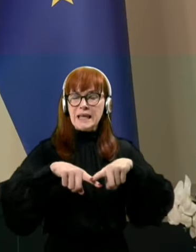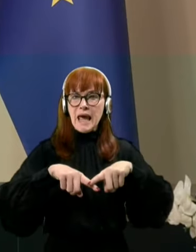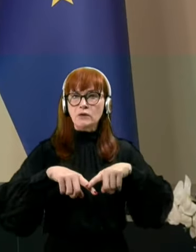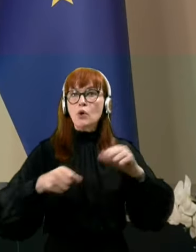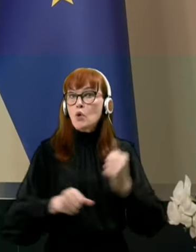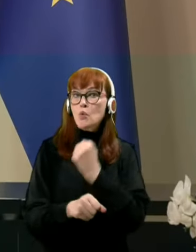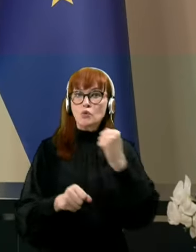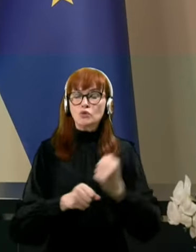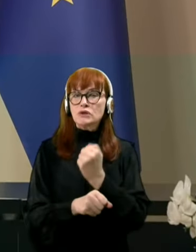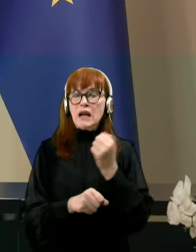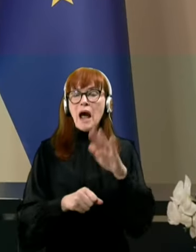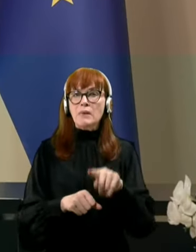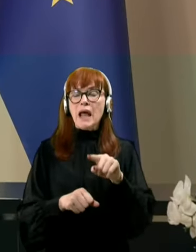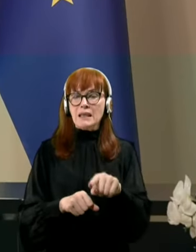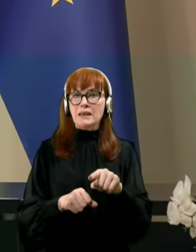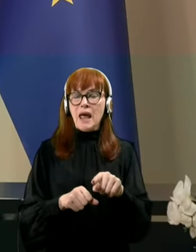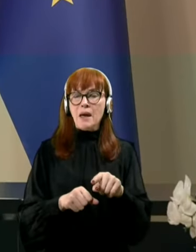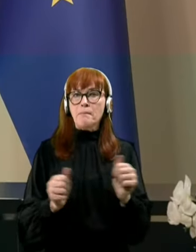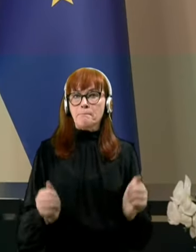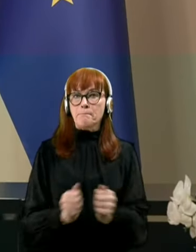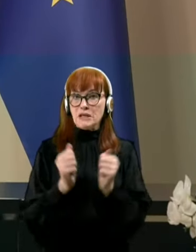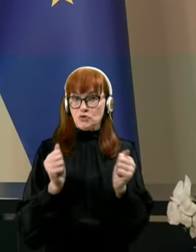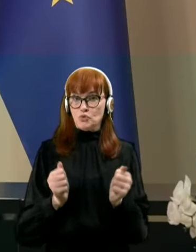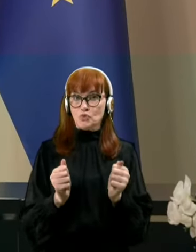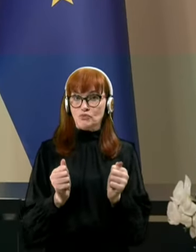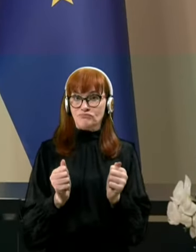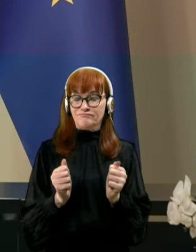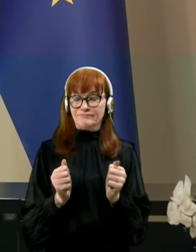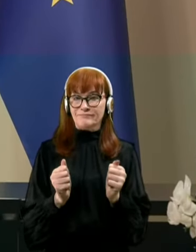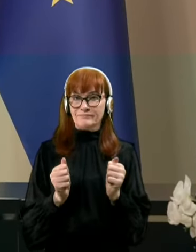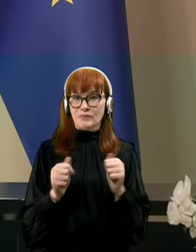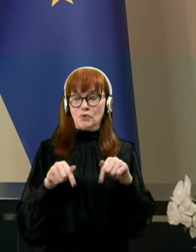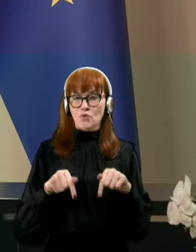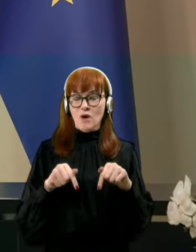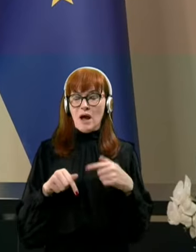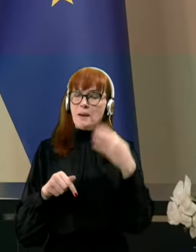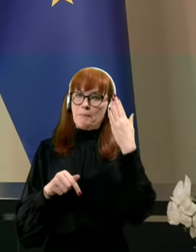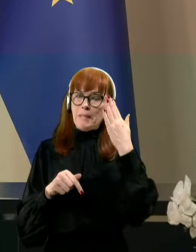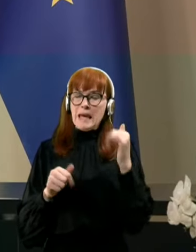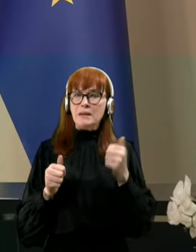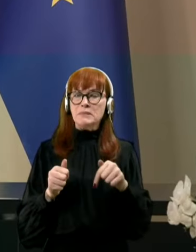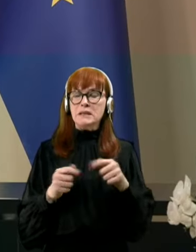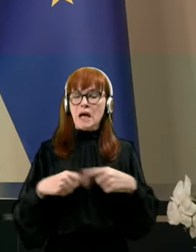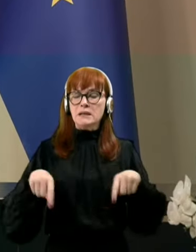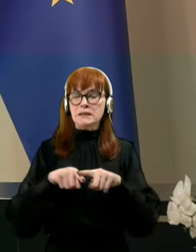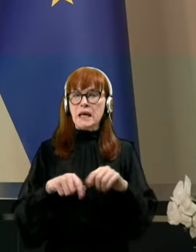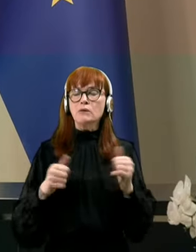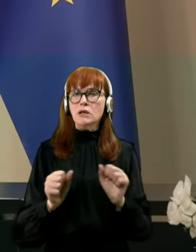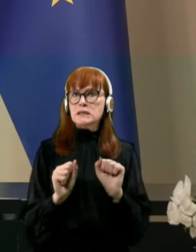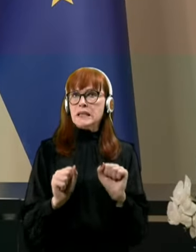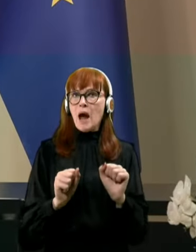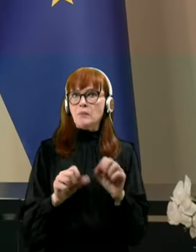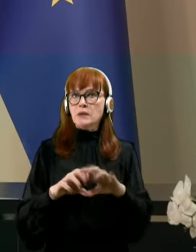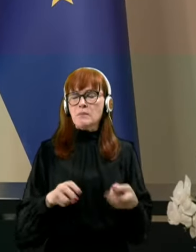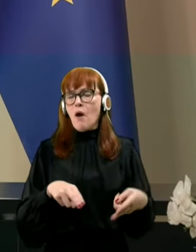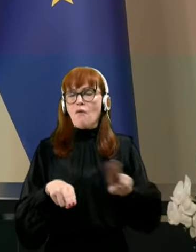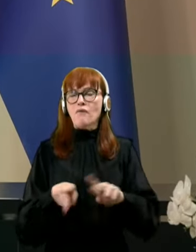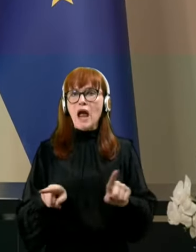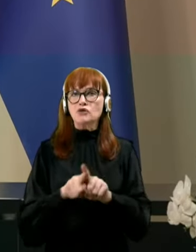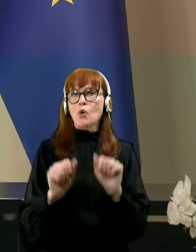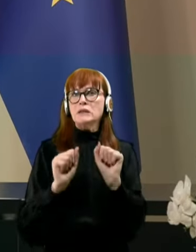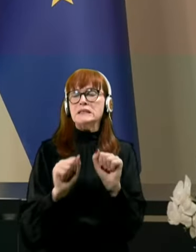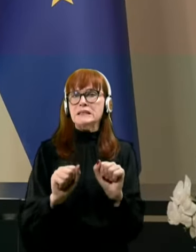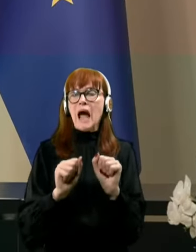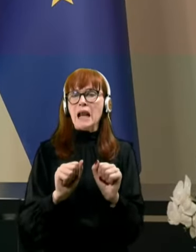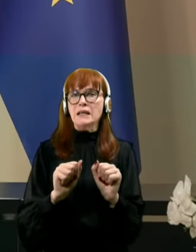ustarajam na tem mestu, ker menim, da lahko za sektor naredimo z neko stabilnostjo več kot stalnim